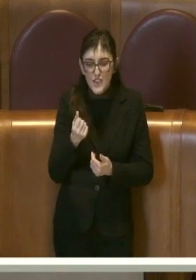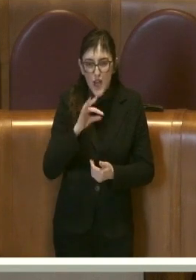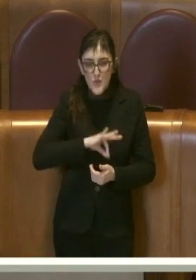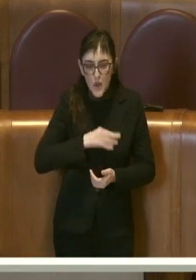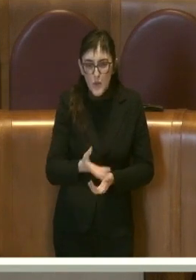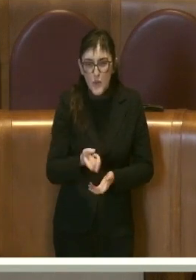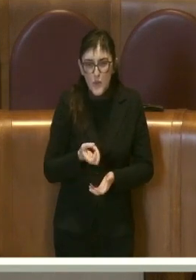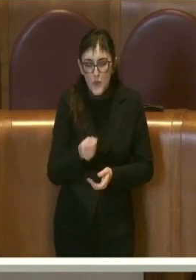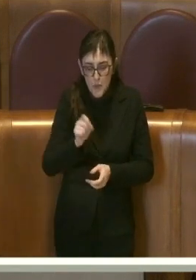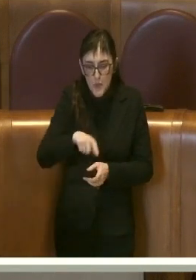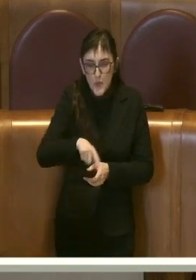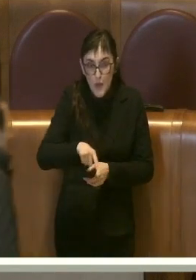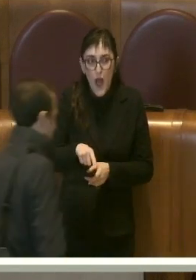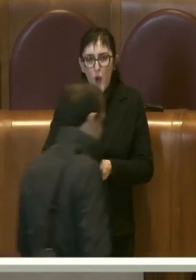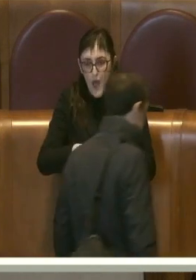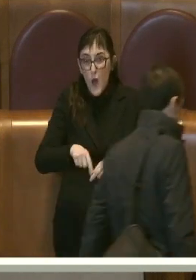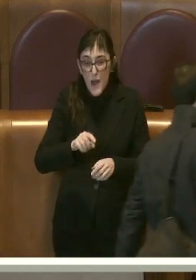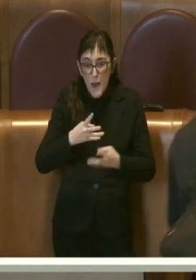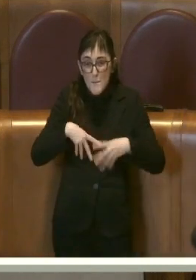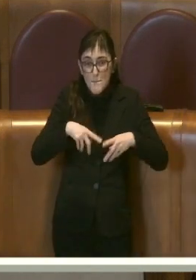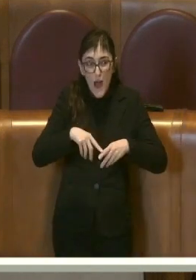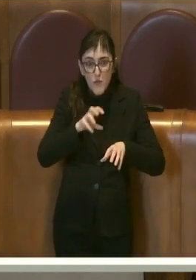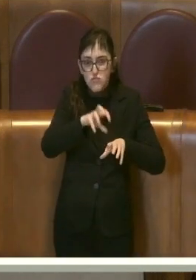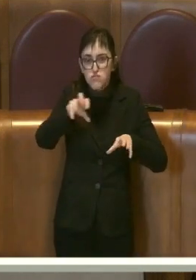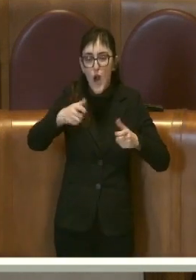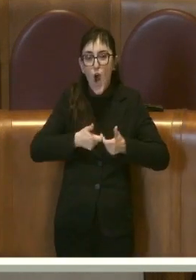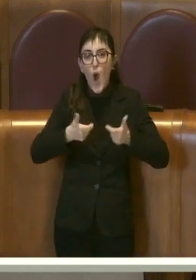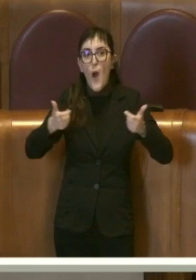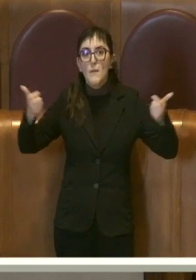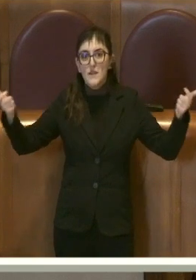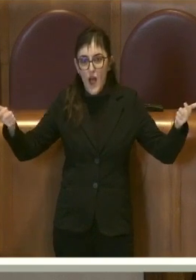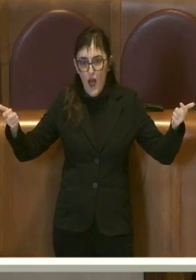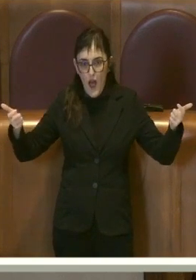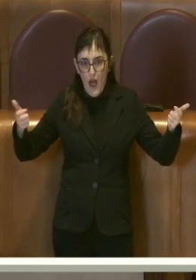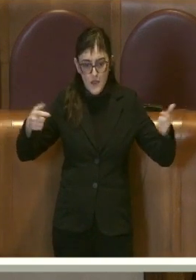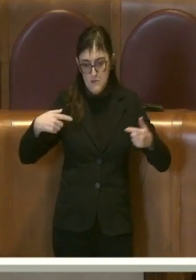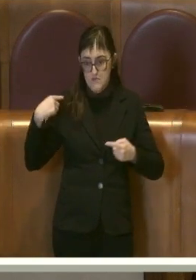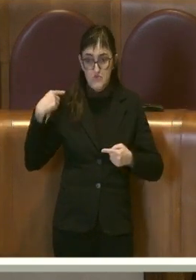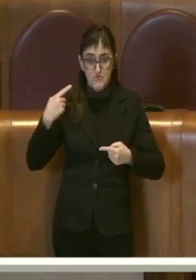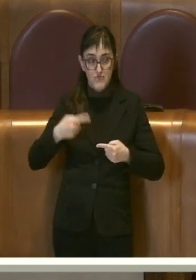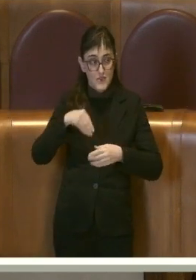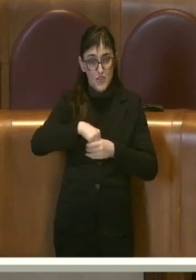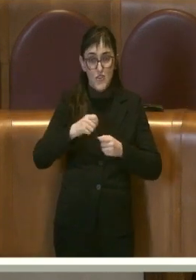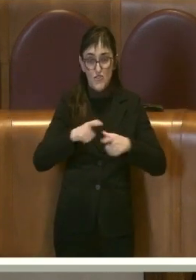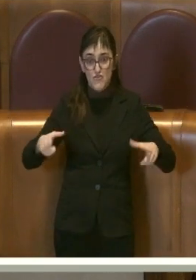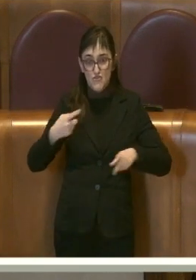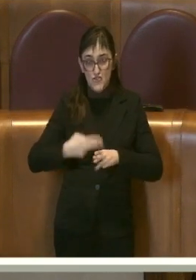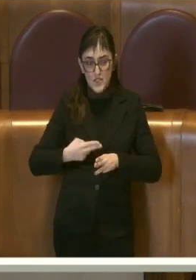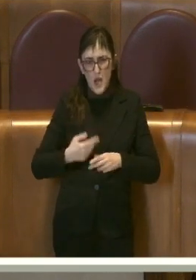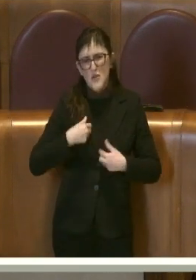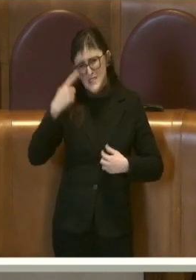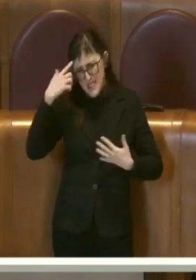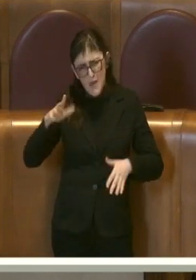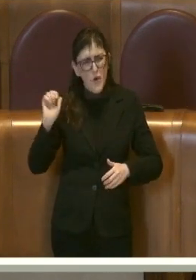nostra città. Sappiamo che su questo argomento ci sono varie temi, varie teorie, varie